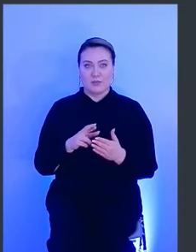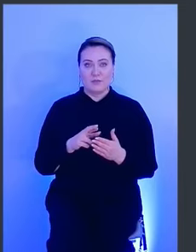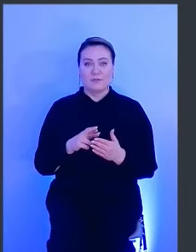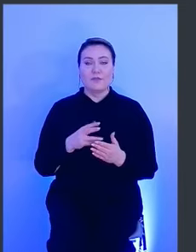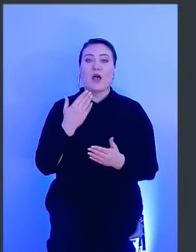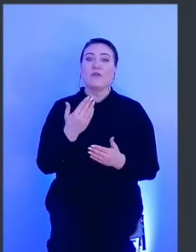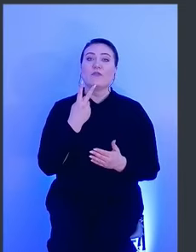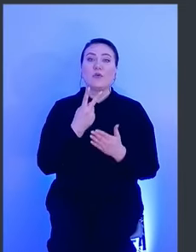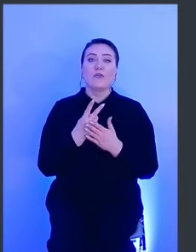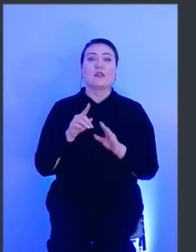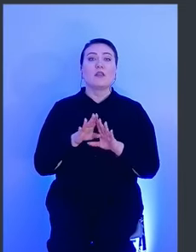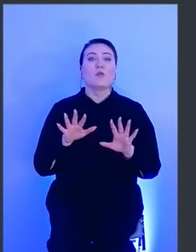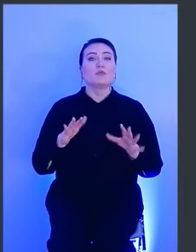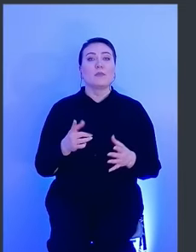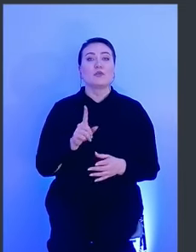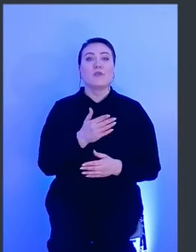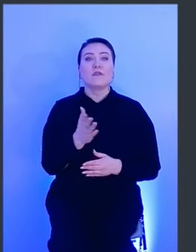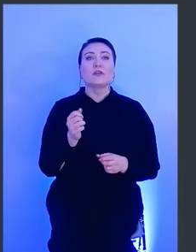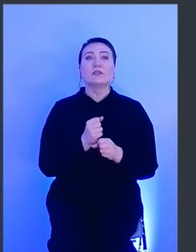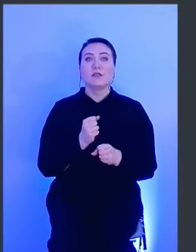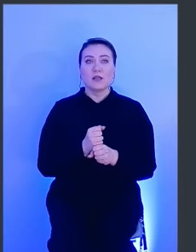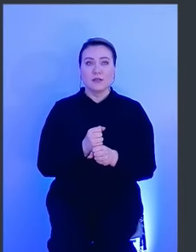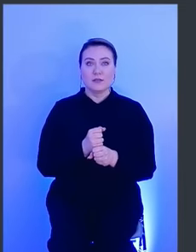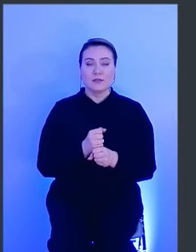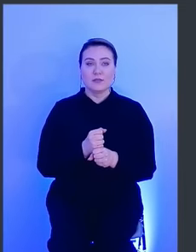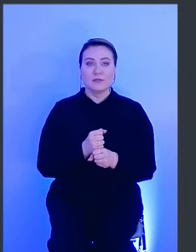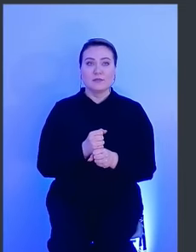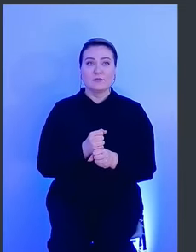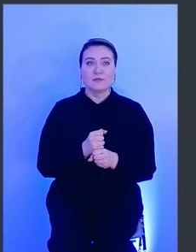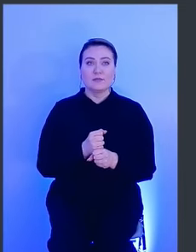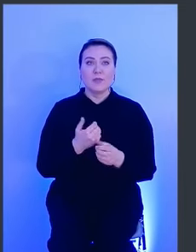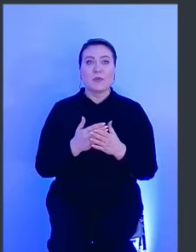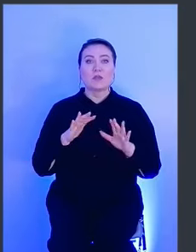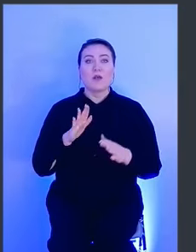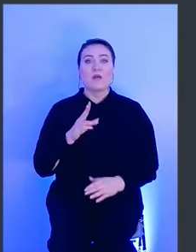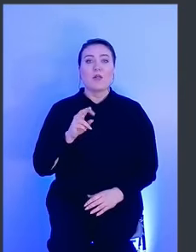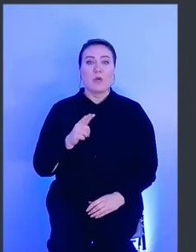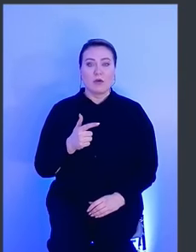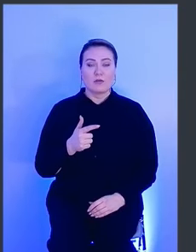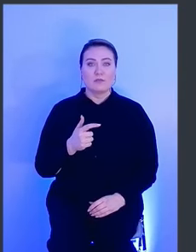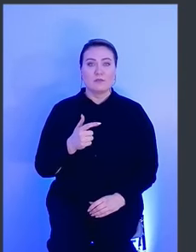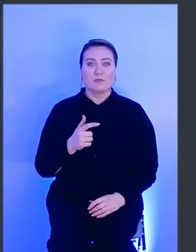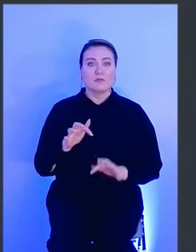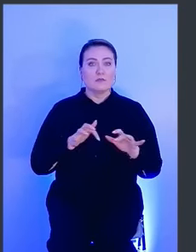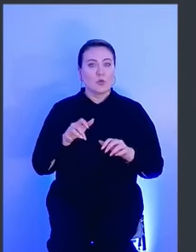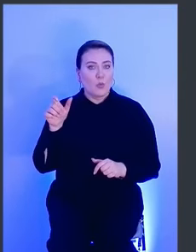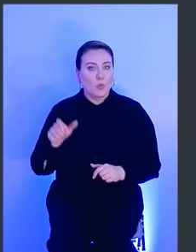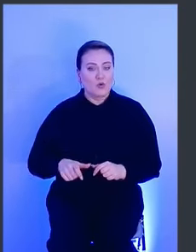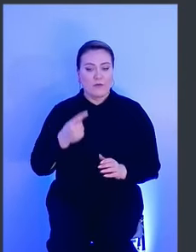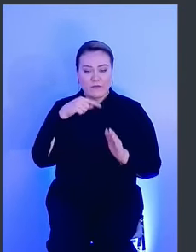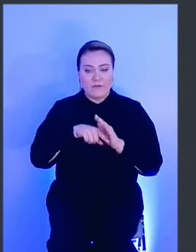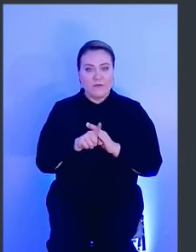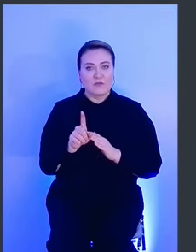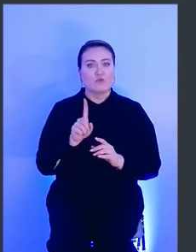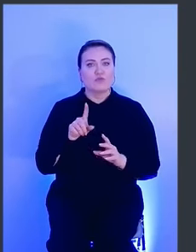вот вы увидели такое событие, что вы делаете? Вот событие в логах, злоумышленник что-то в инфраструктуре